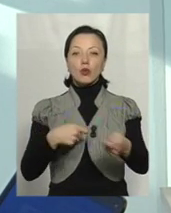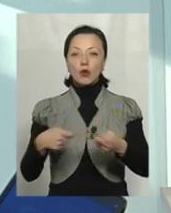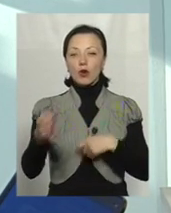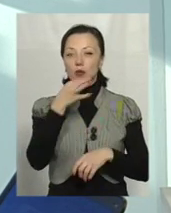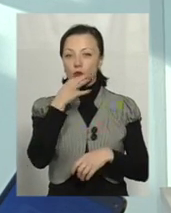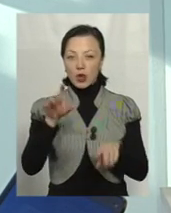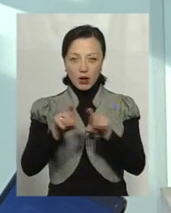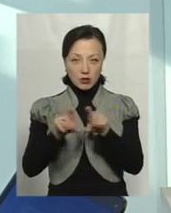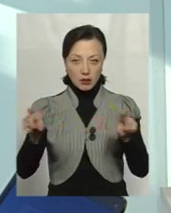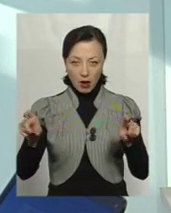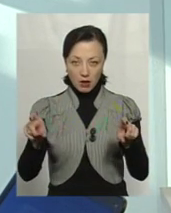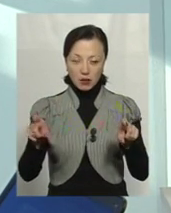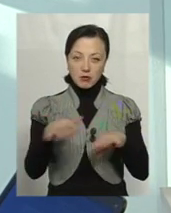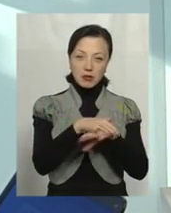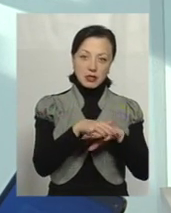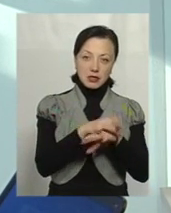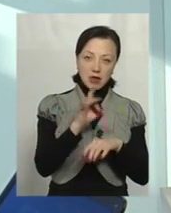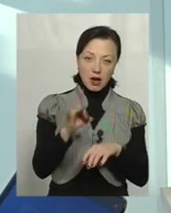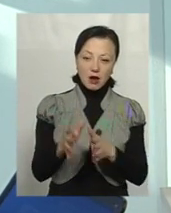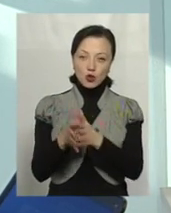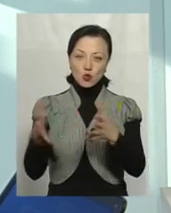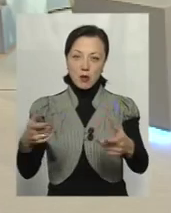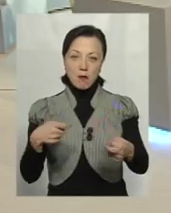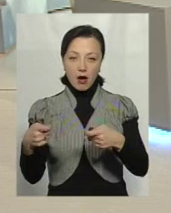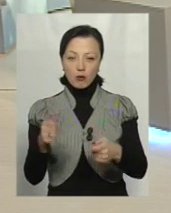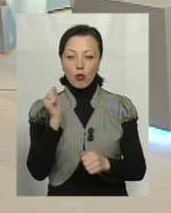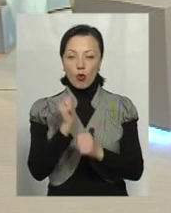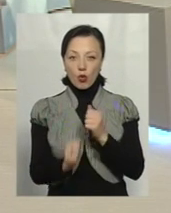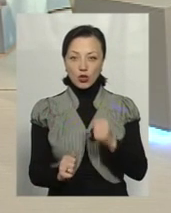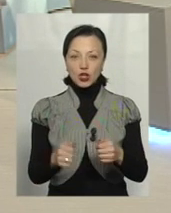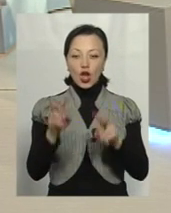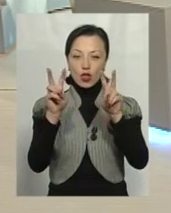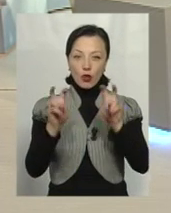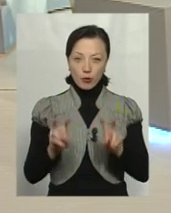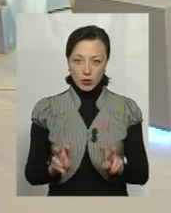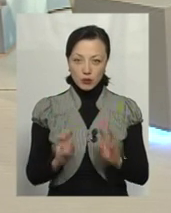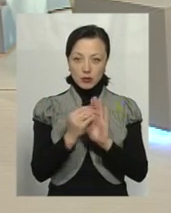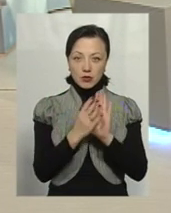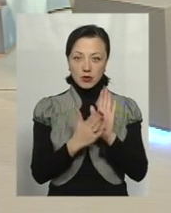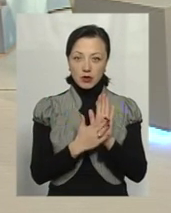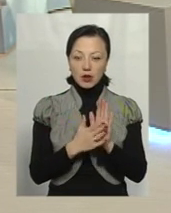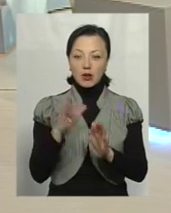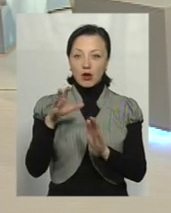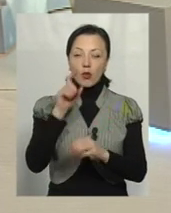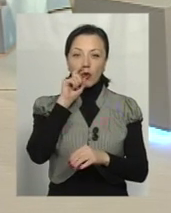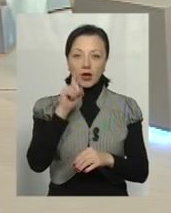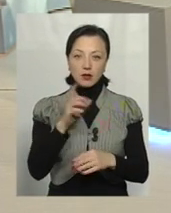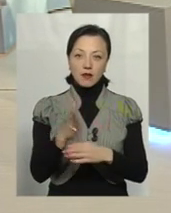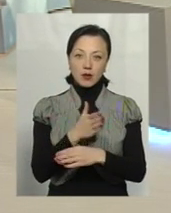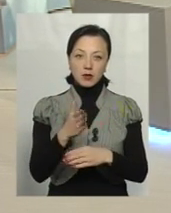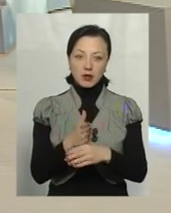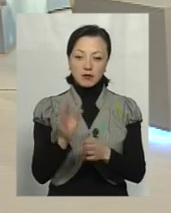точка торгівельна, чи то базар, чи то супермаркет, по кожній товарній номенклатурі поклади українського виробника